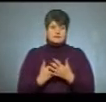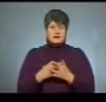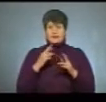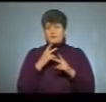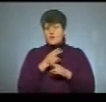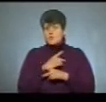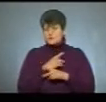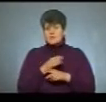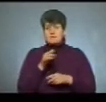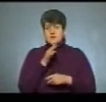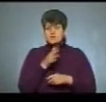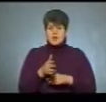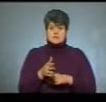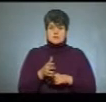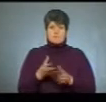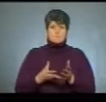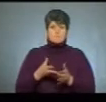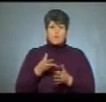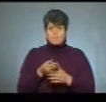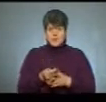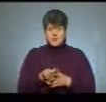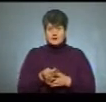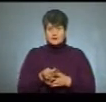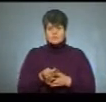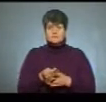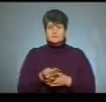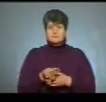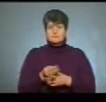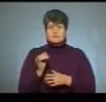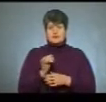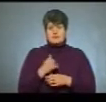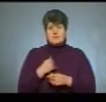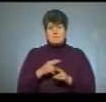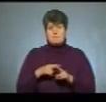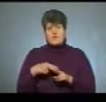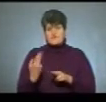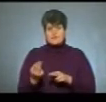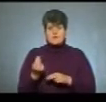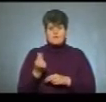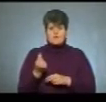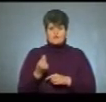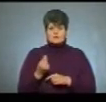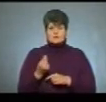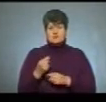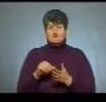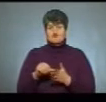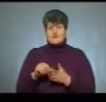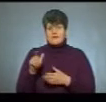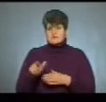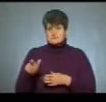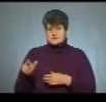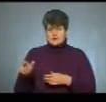помилки під час проплати, і ми повертаємо гроші тим чи іншим учасникам.